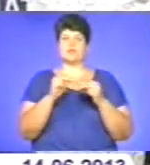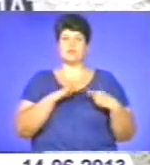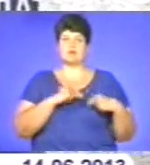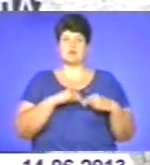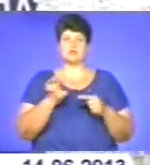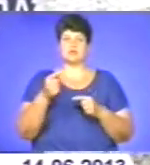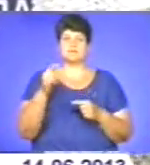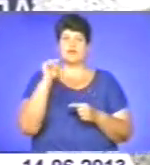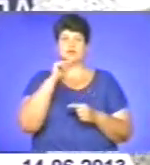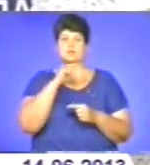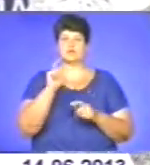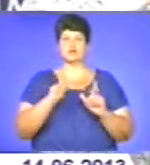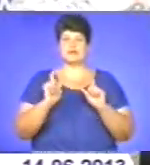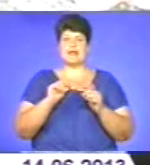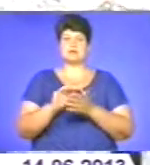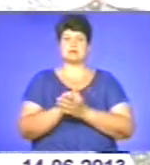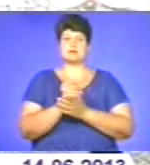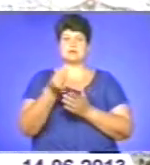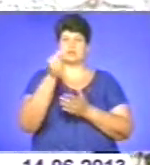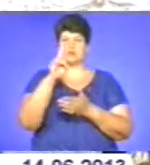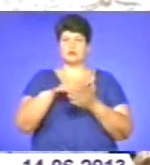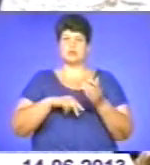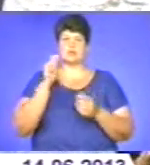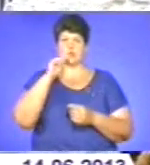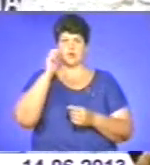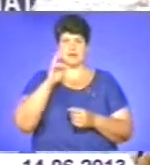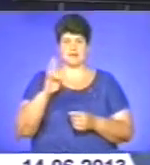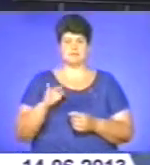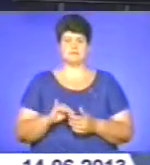університетом та Асоціацією платників податків в Україні.